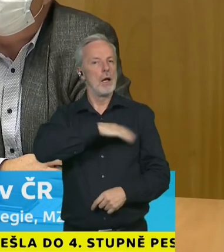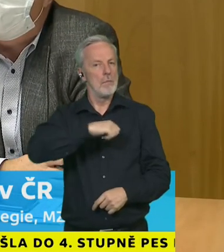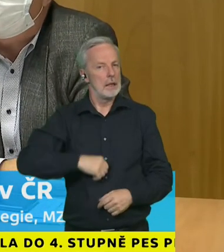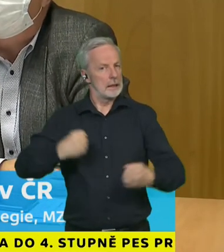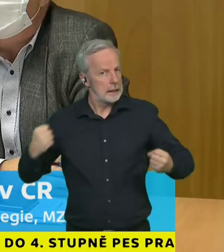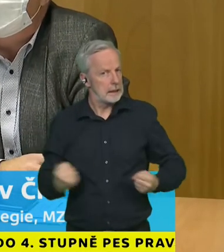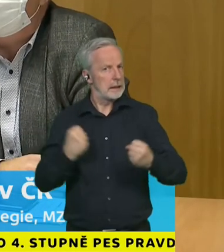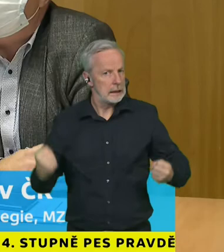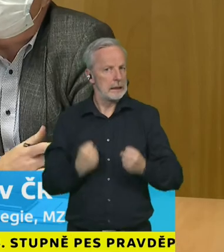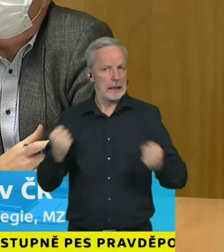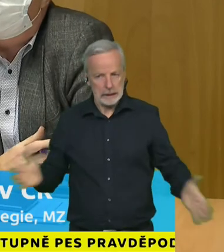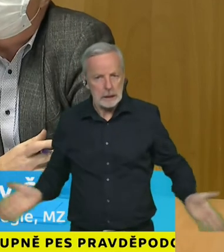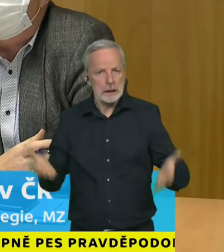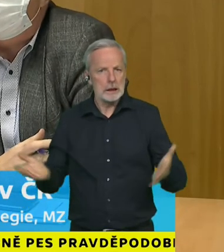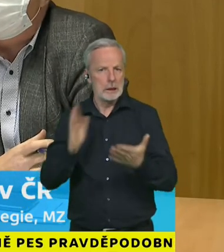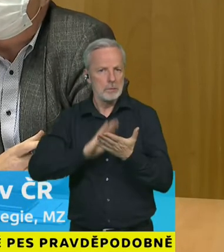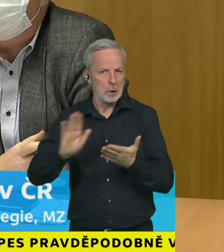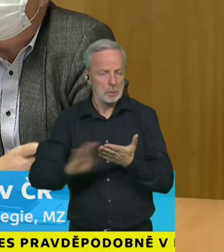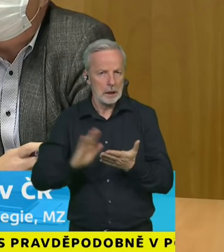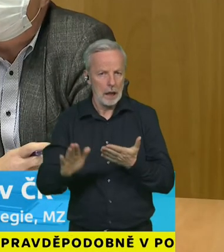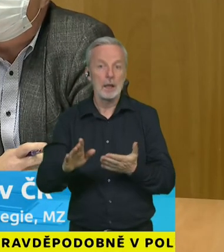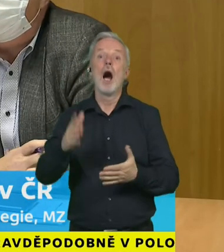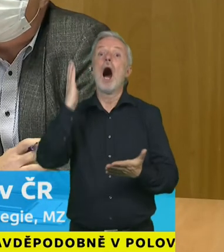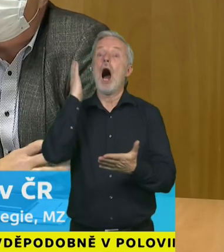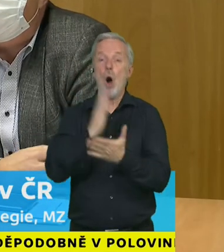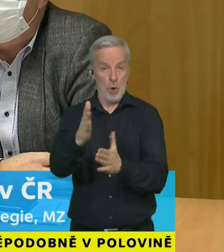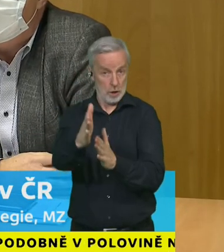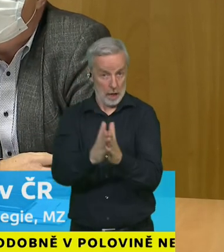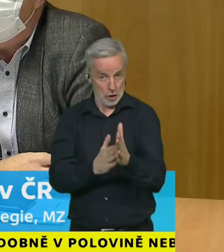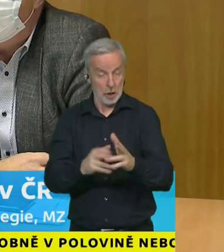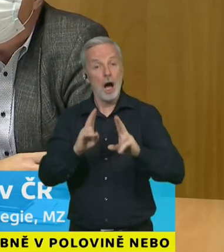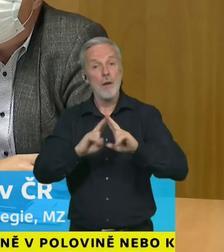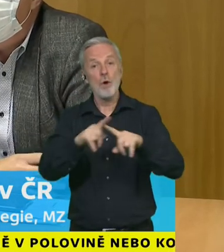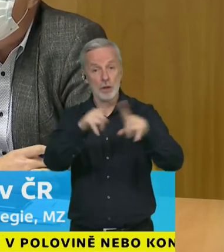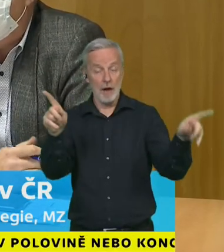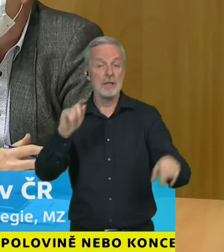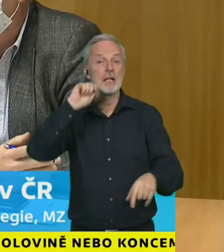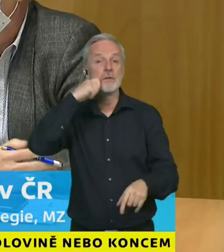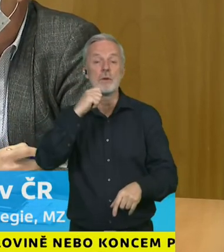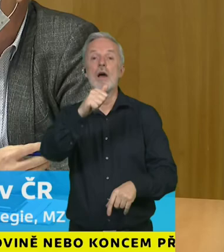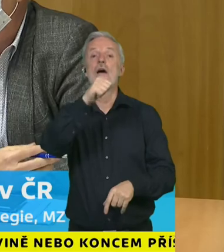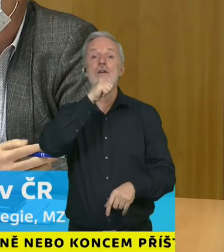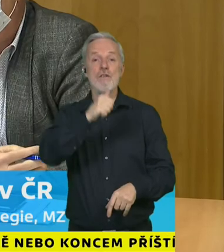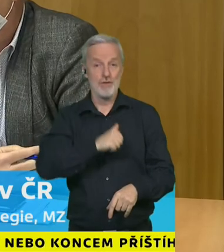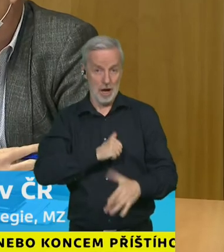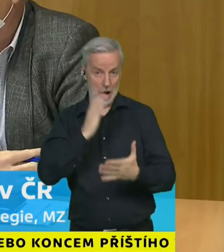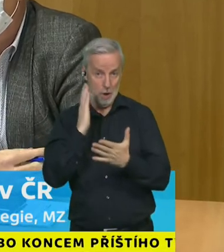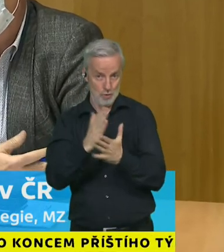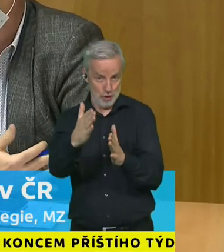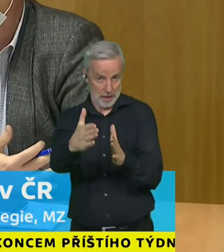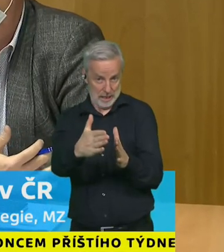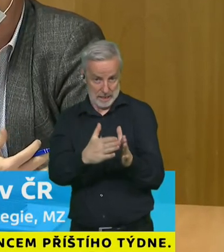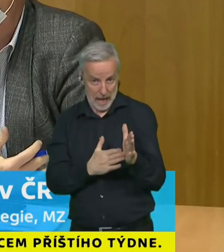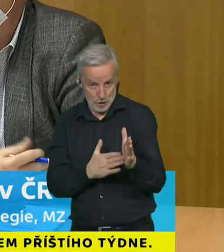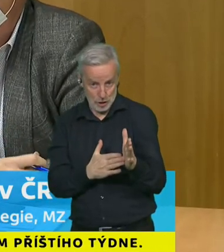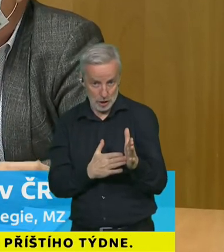dělat začalo se dělat možná jste si všimli že včera začala komunikační strategie a komunikace z určitého